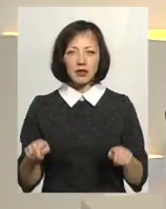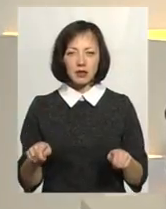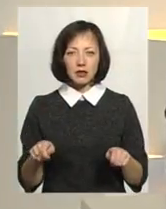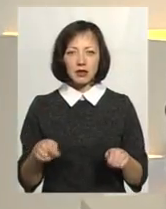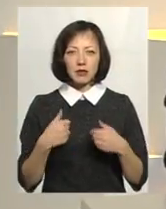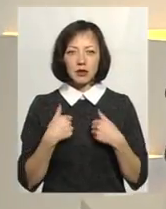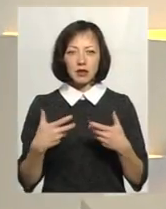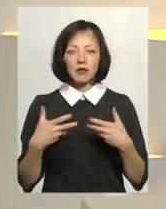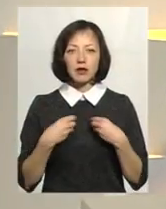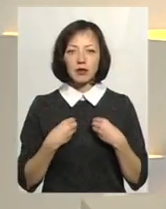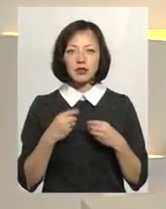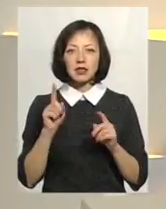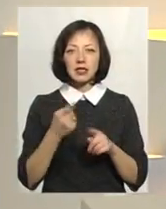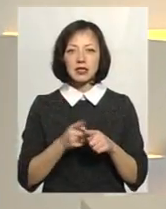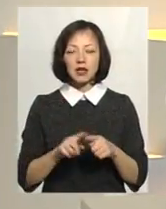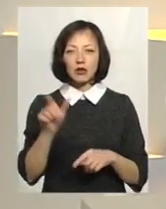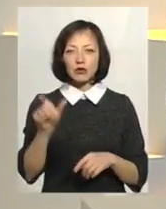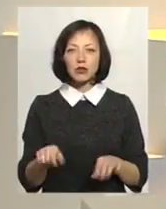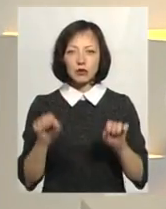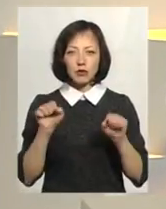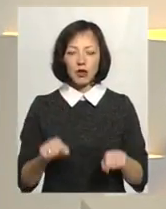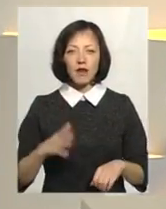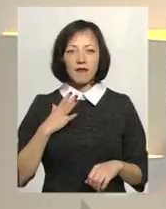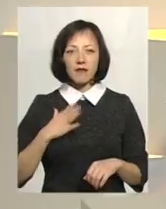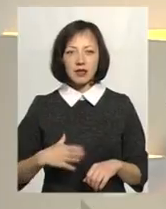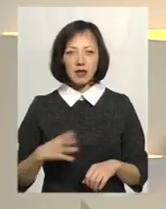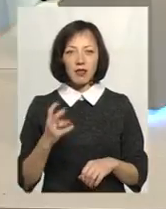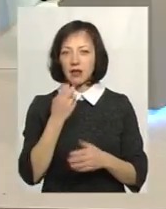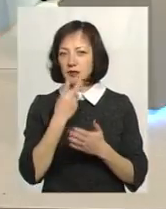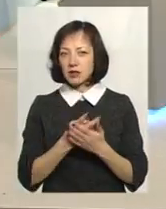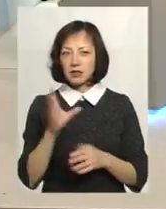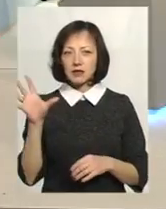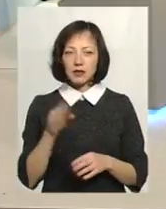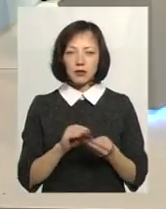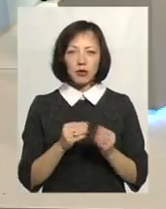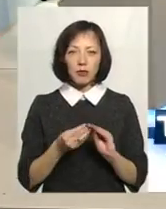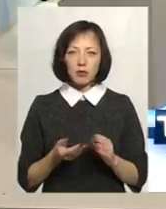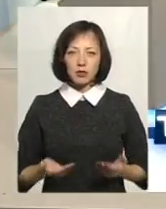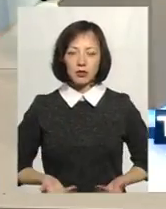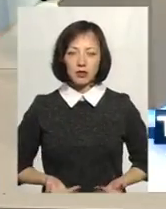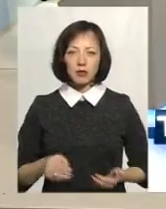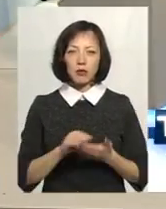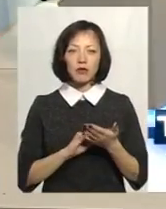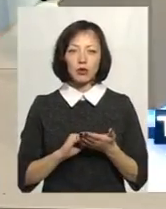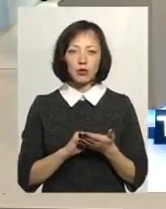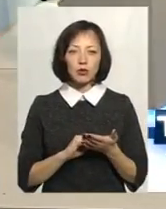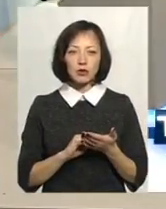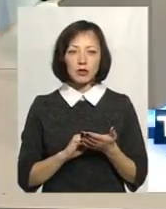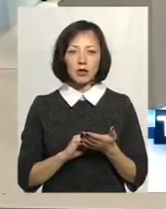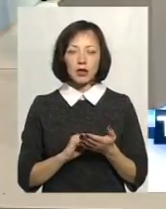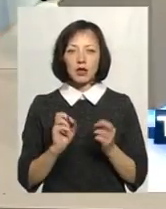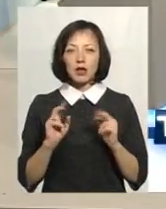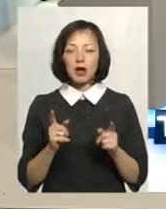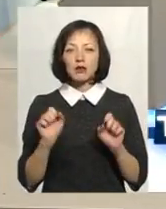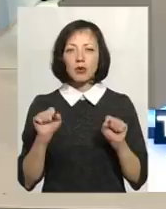Мене вразило найбільше те, як ця людина змогла вистояти, незважаючи на всі перипетії життя, як я вже повторююся, як